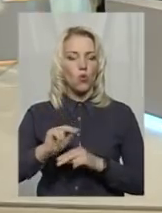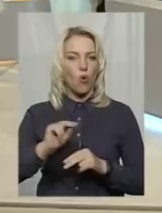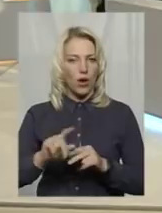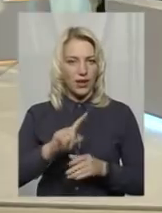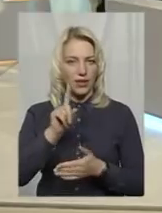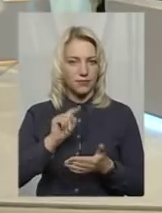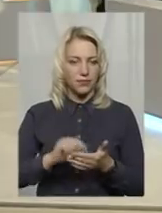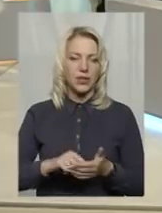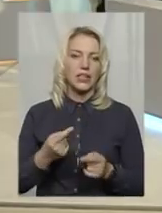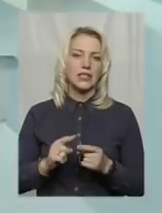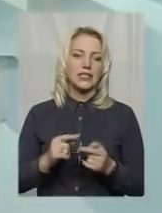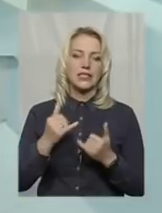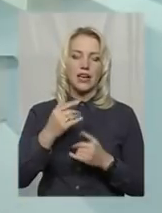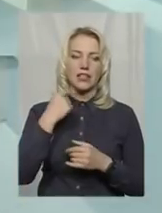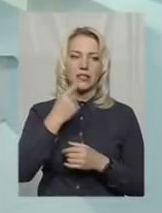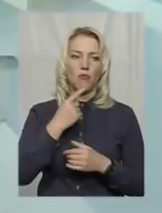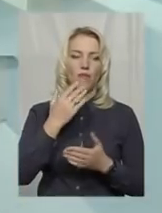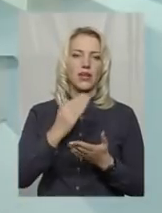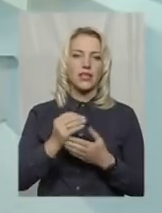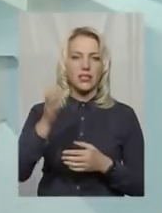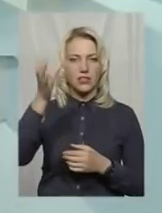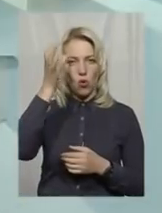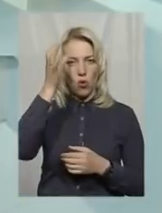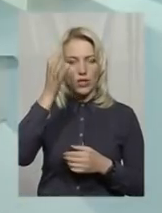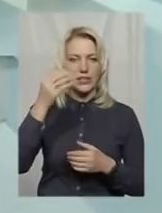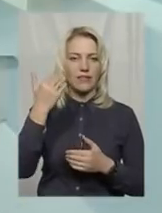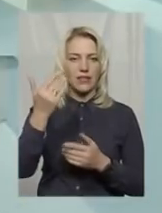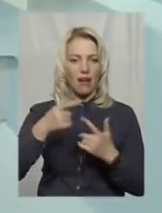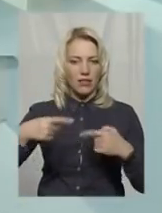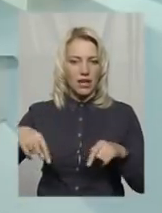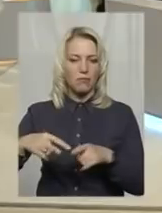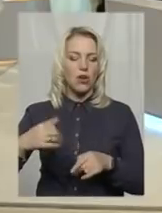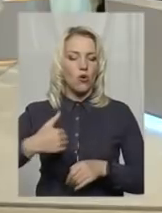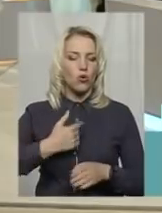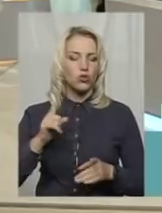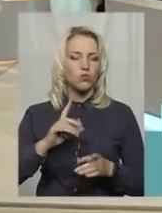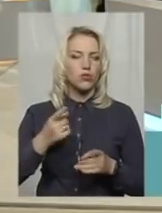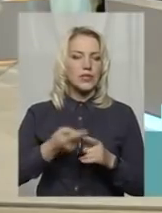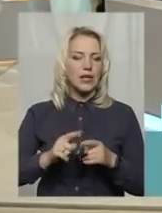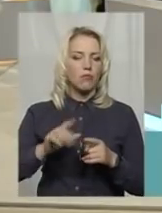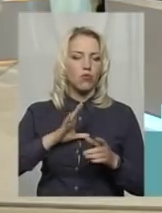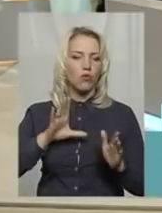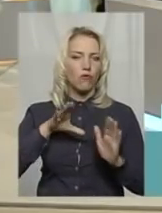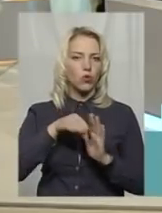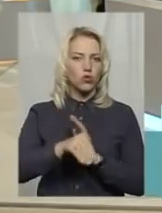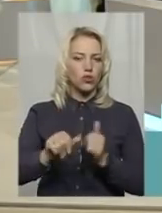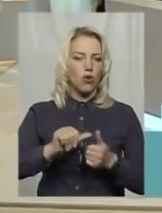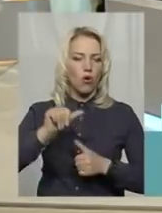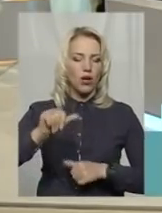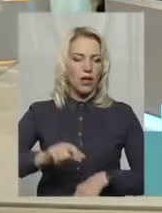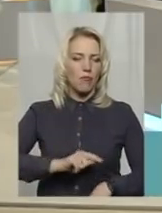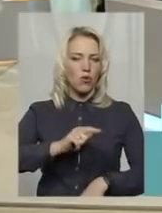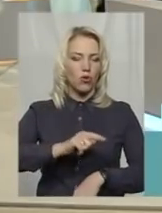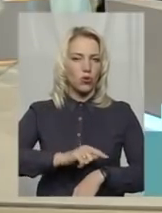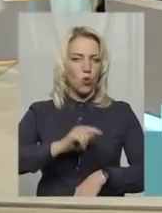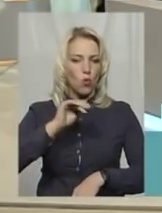розмова щодо з освітянами. Ми би хотіли, щоб це було включено як окремим уроком. Кількість годин або